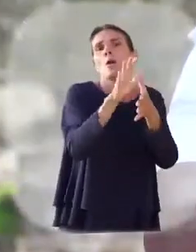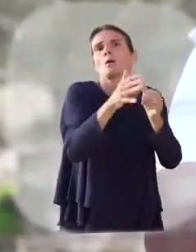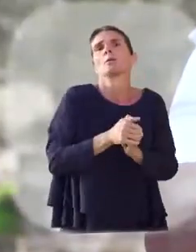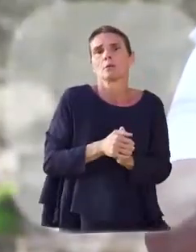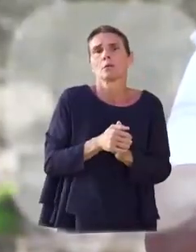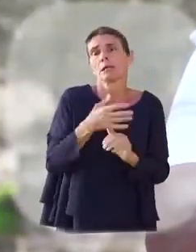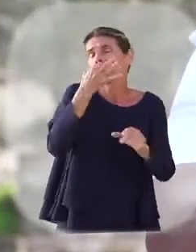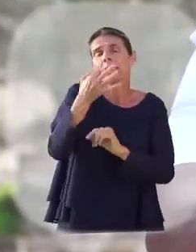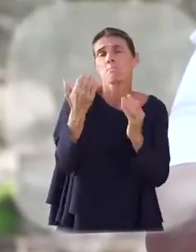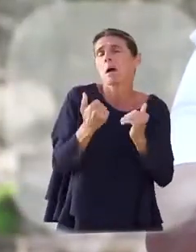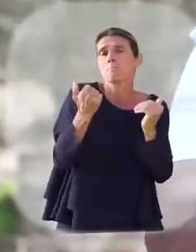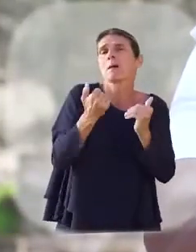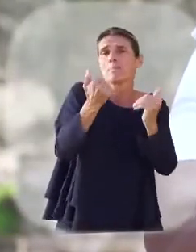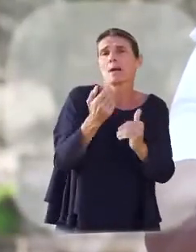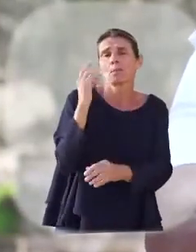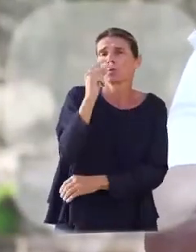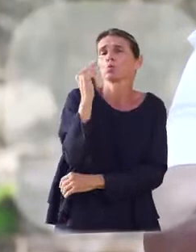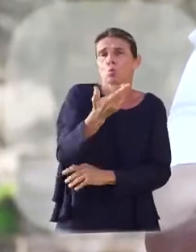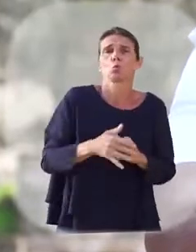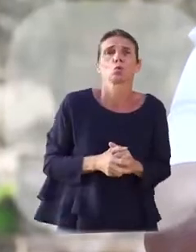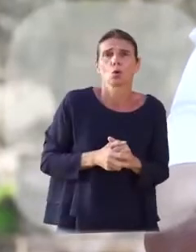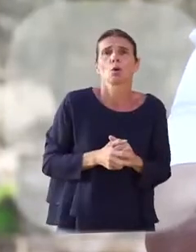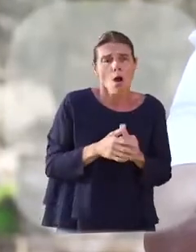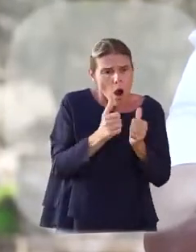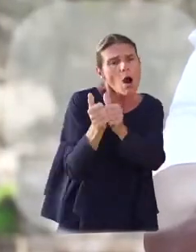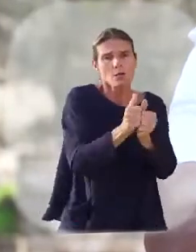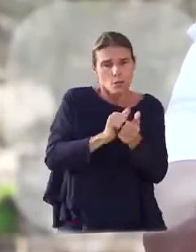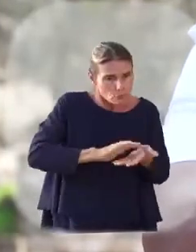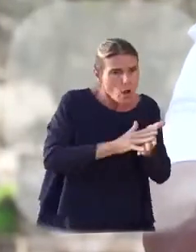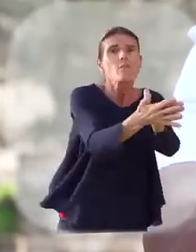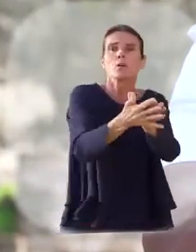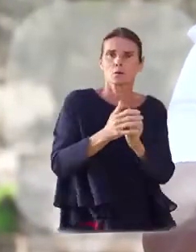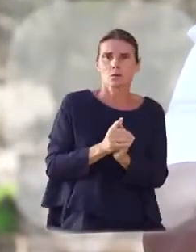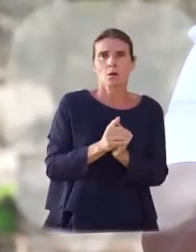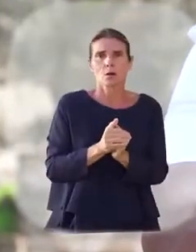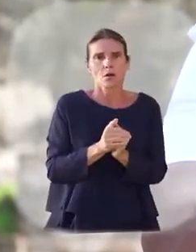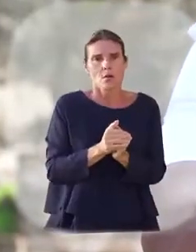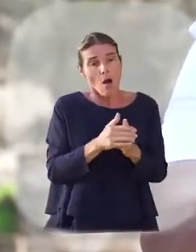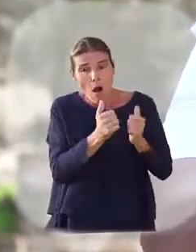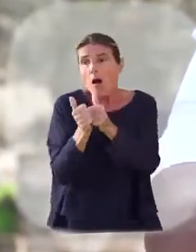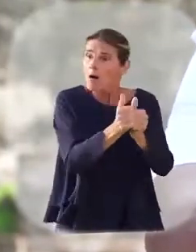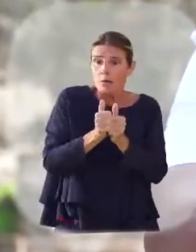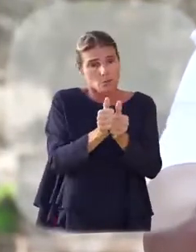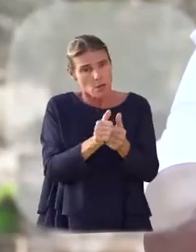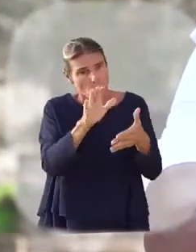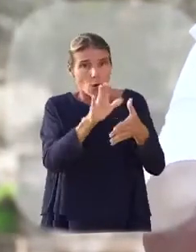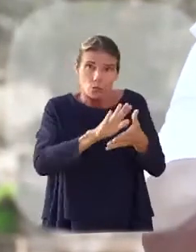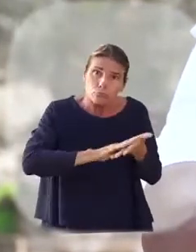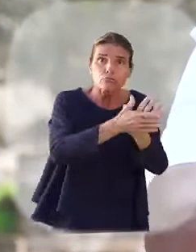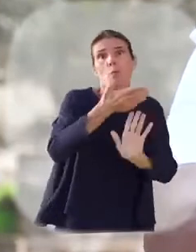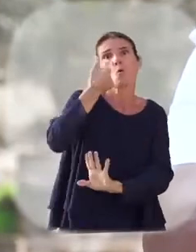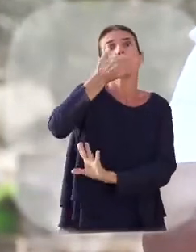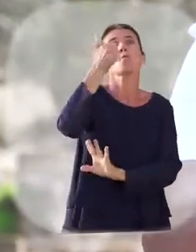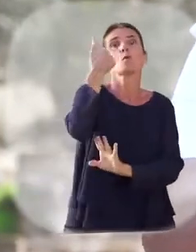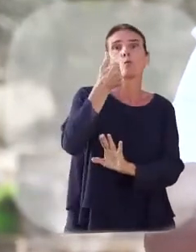en cas de chaque fois, c'est ensemble que nous avions. C'est ensemble que nous faisons la voie de Guadeloupe décoller. Mais il